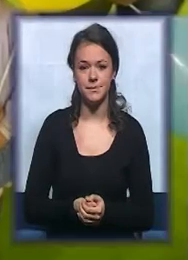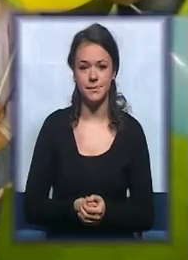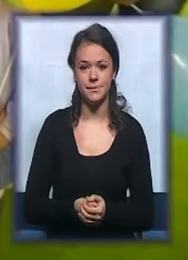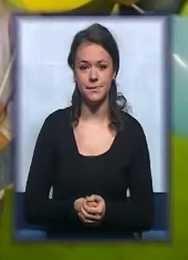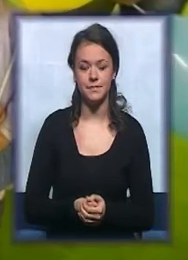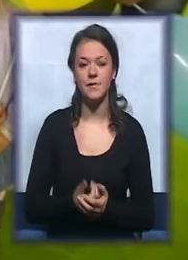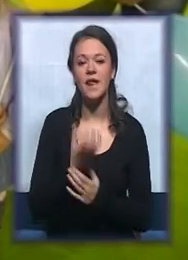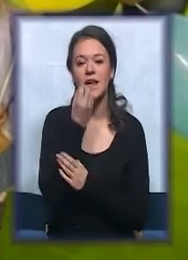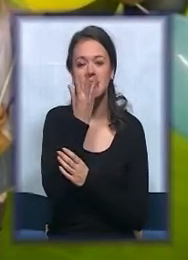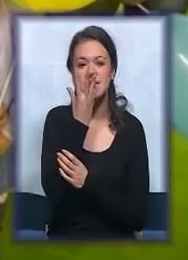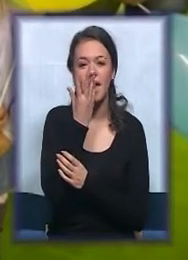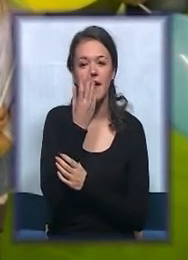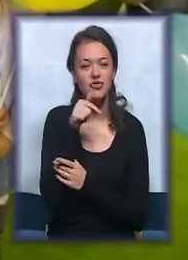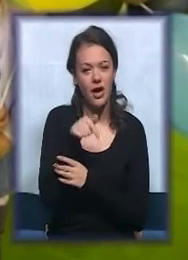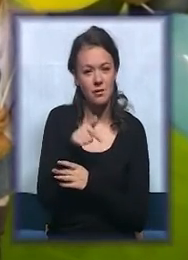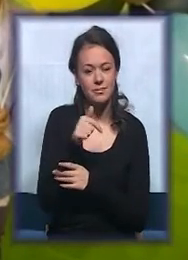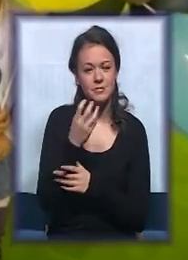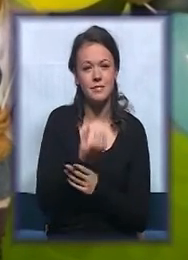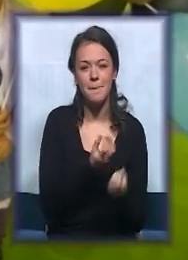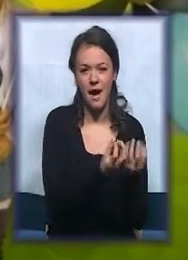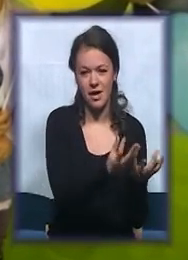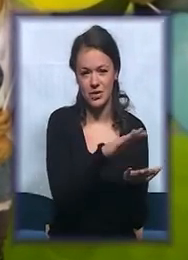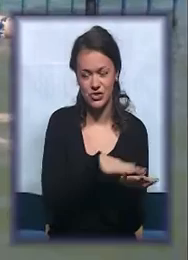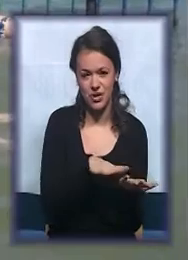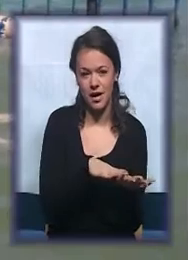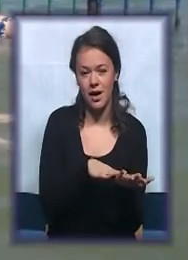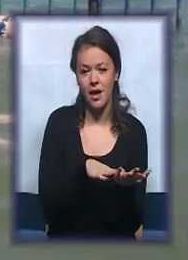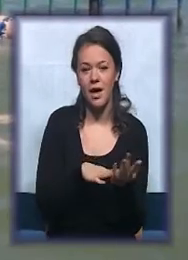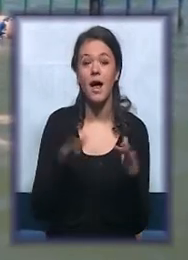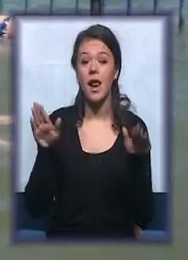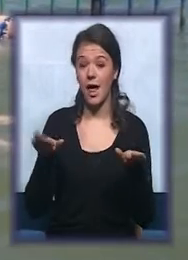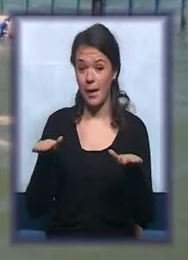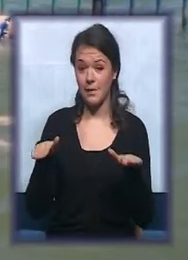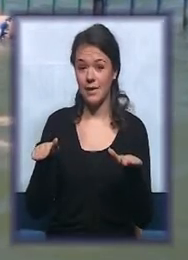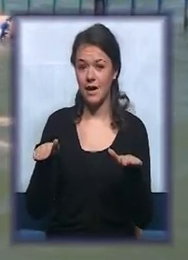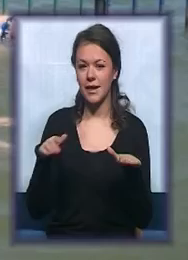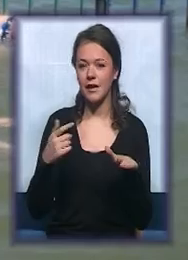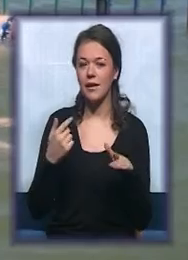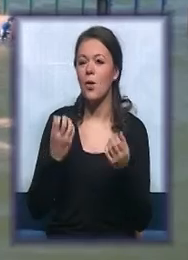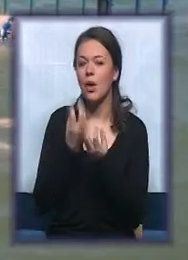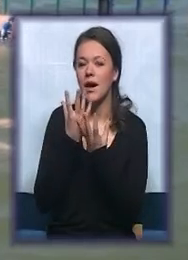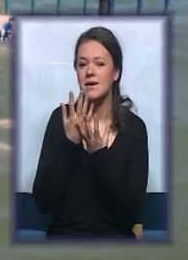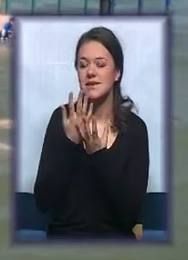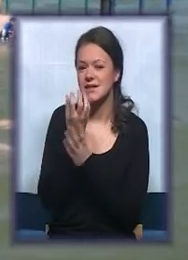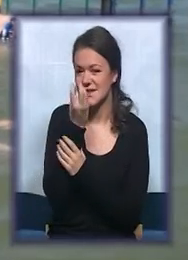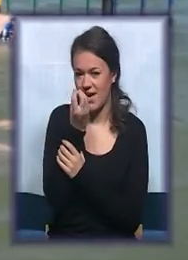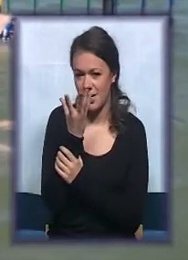Sveće je u kras pašte, lepir je u krasce.